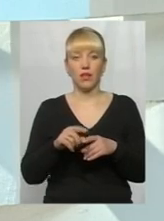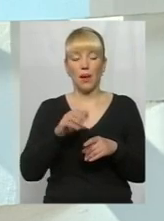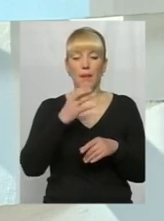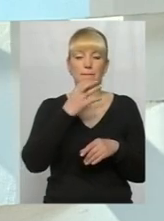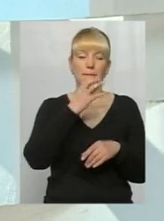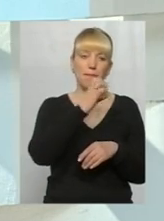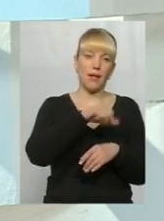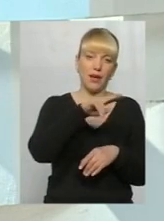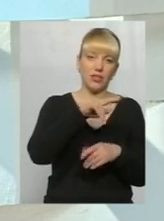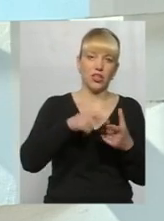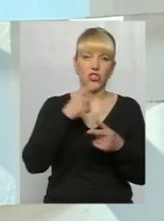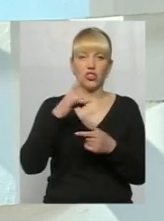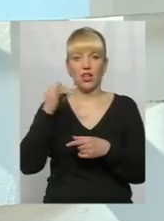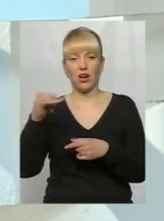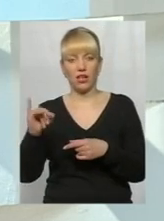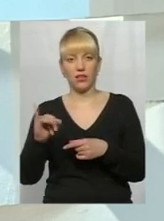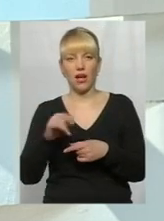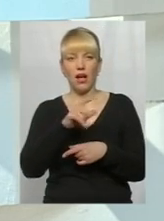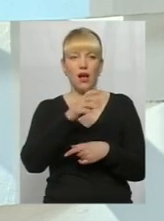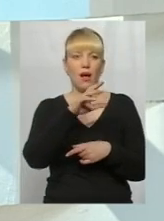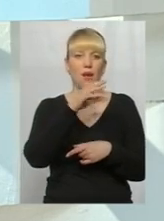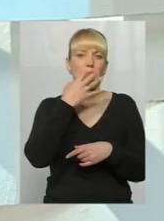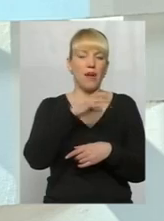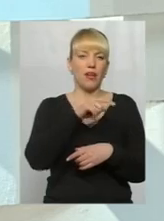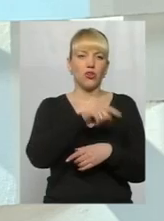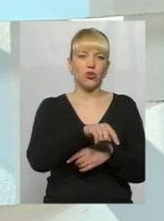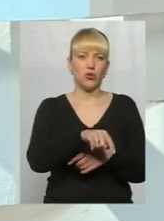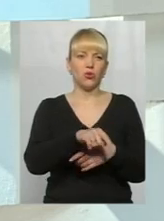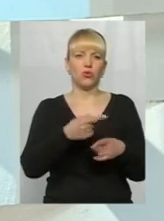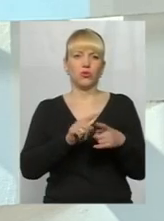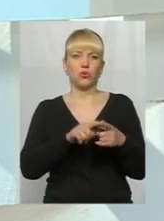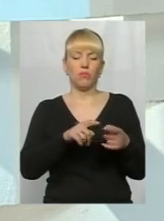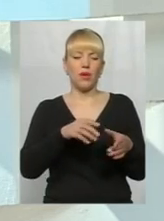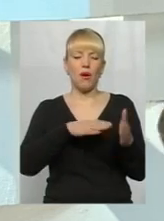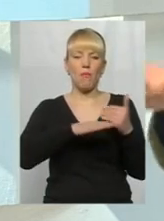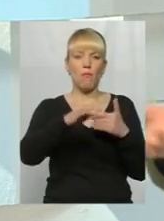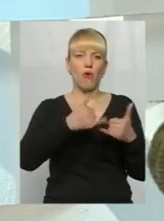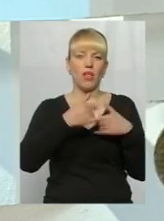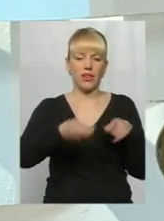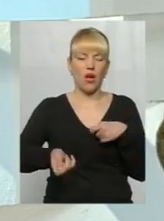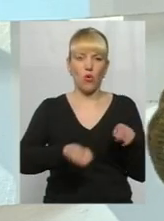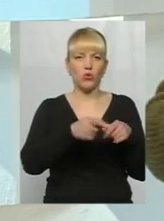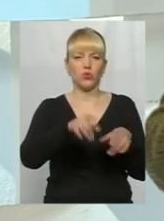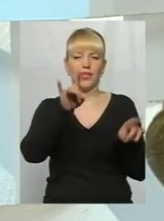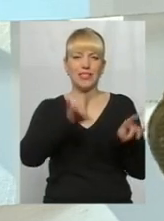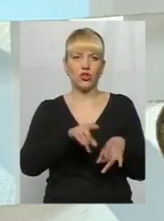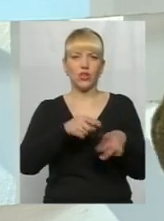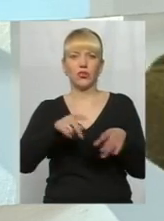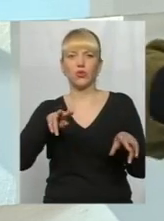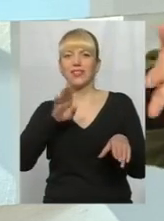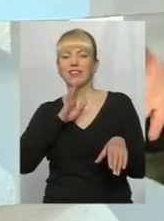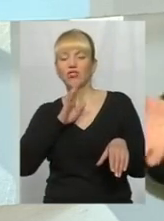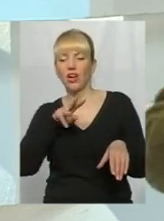подивився, пекло, о, така краса, тут тобі поле для гольфу, тут тобі ресторани, тут тобі дівчата, танці,